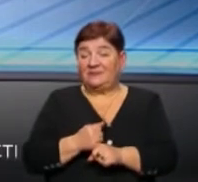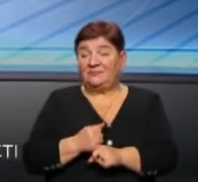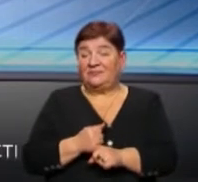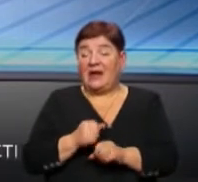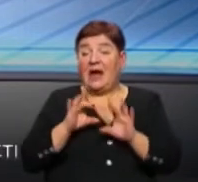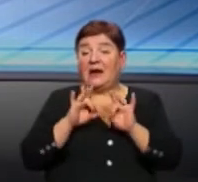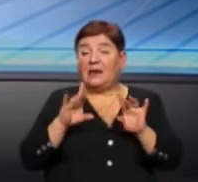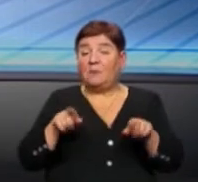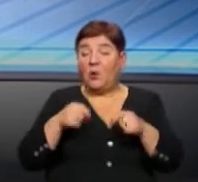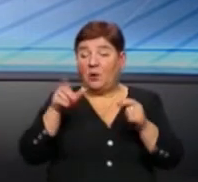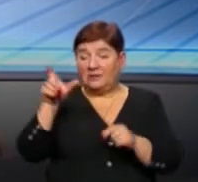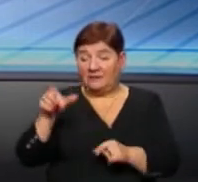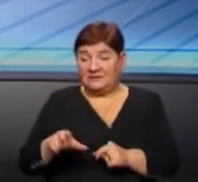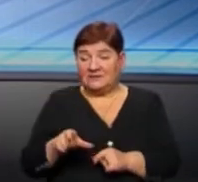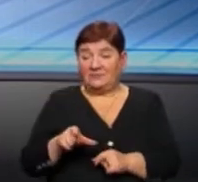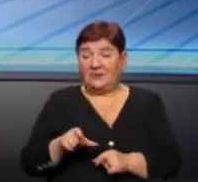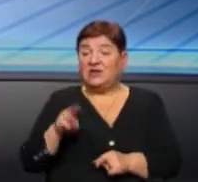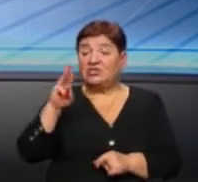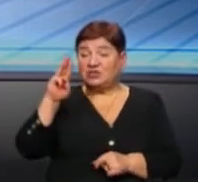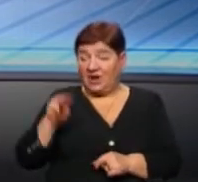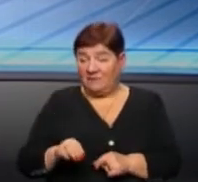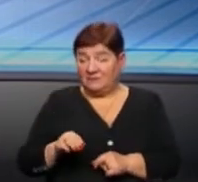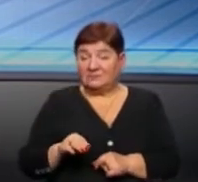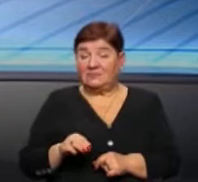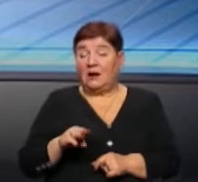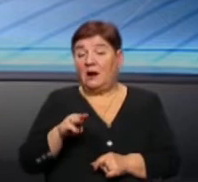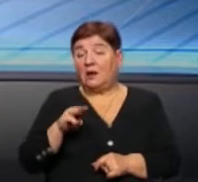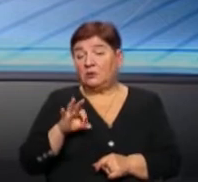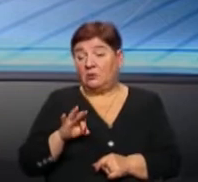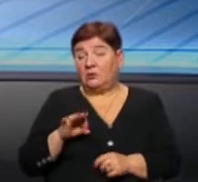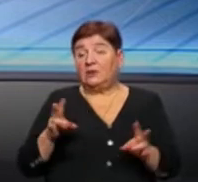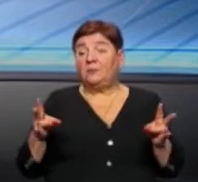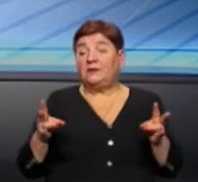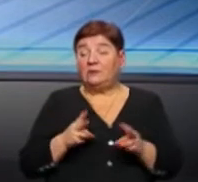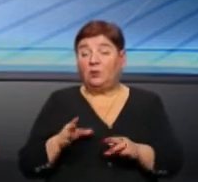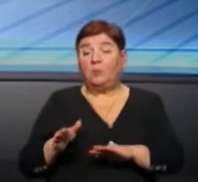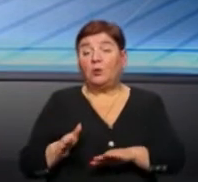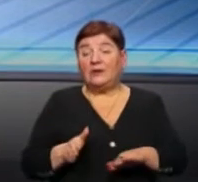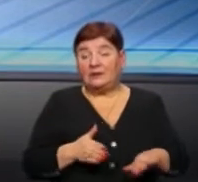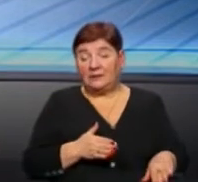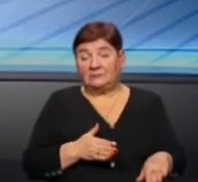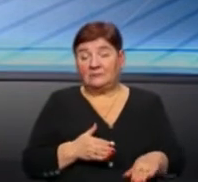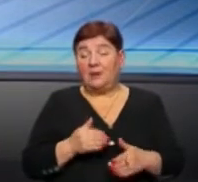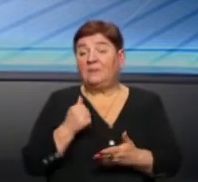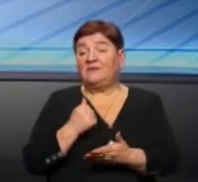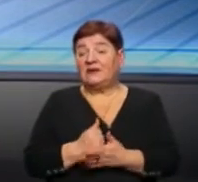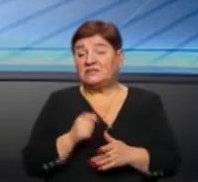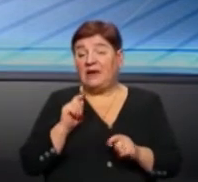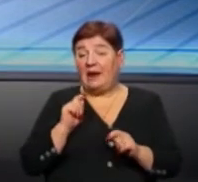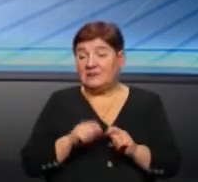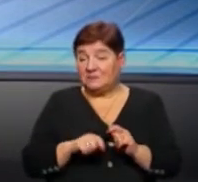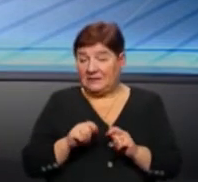рекламодавця штрафні санкції, то необхідно підтвердження